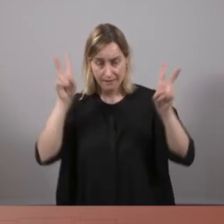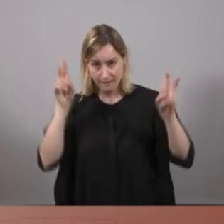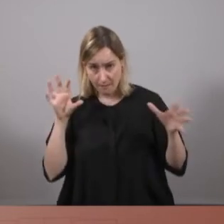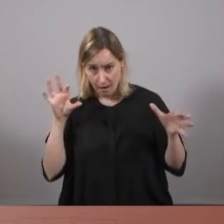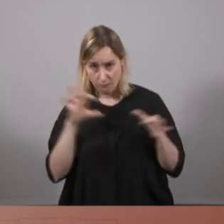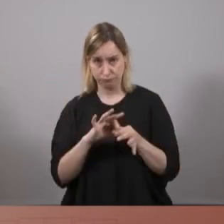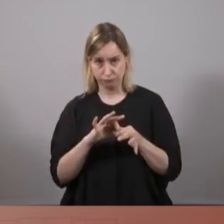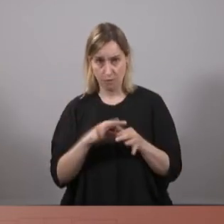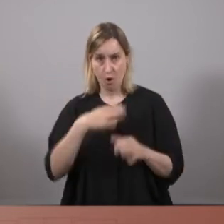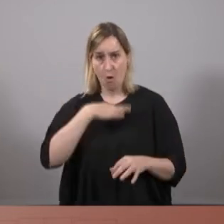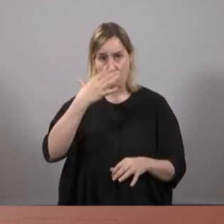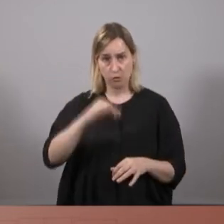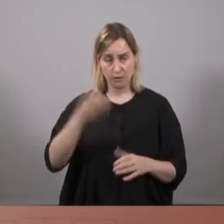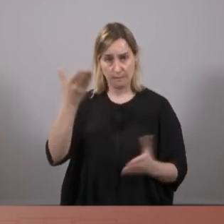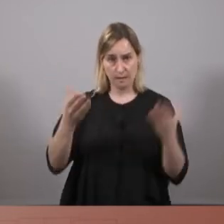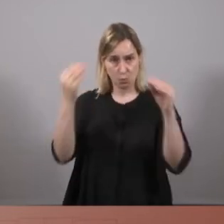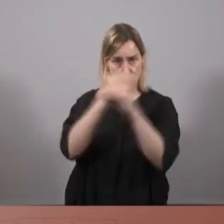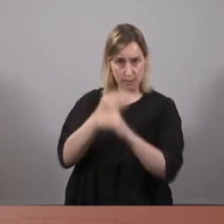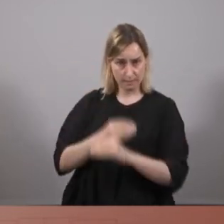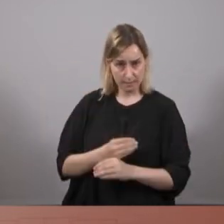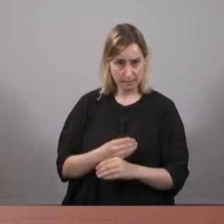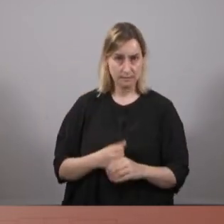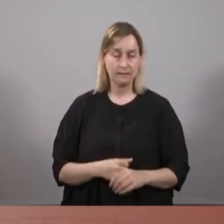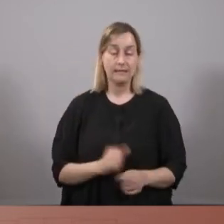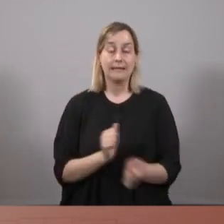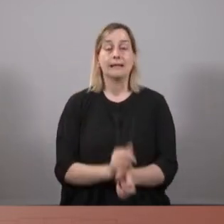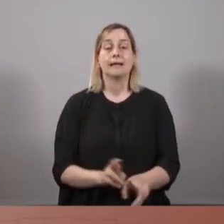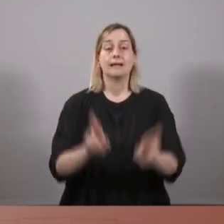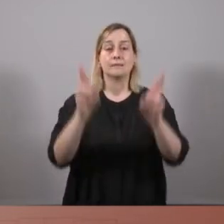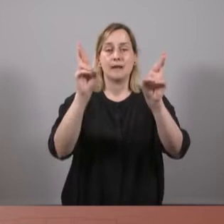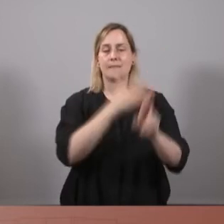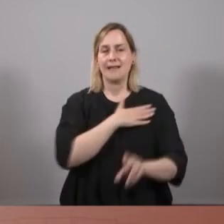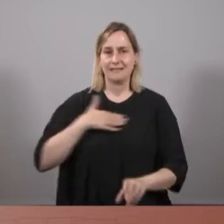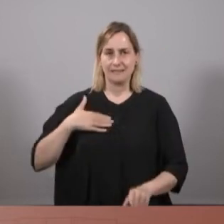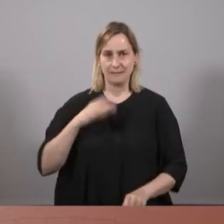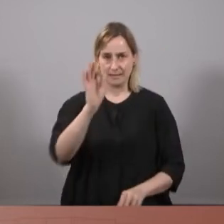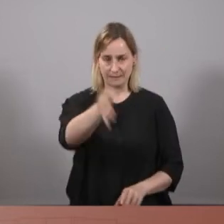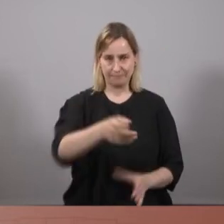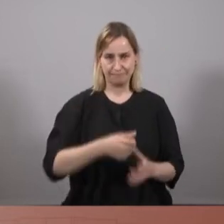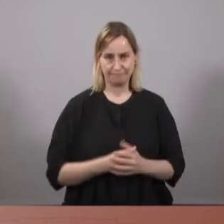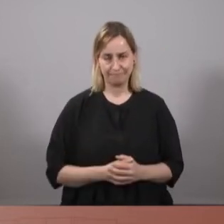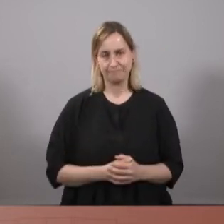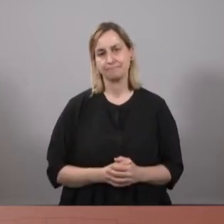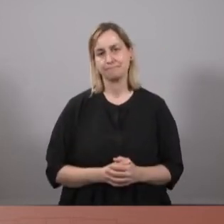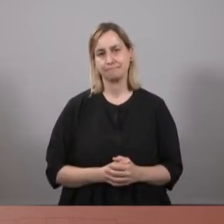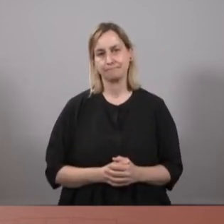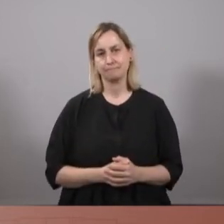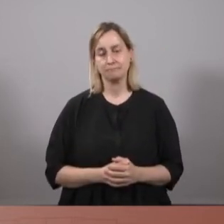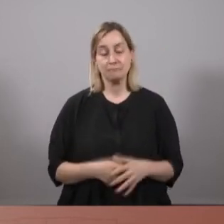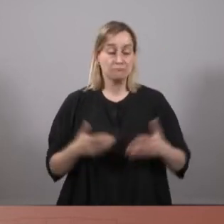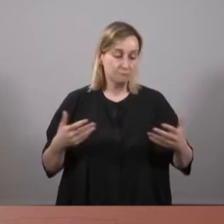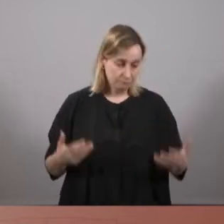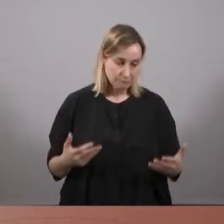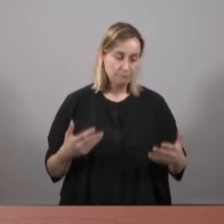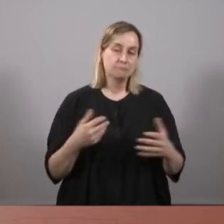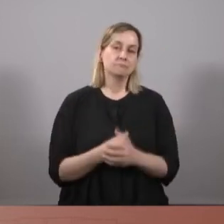a aquestes possibles controvèrsies. Òbviament, esperem i desitgem que sí, que així sigui. Tanmateix, tenint en compte